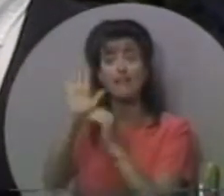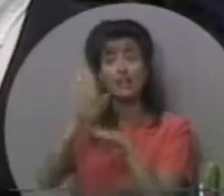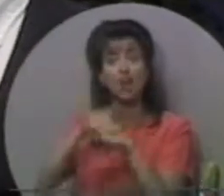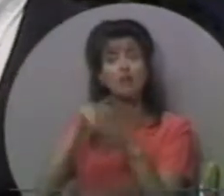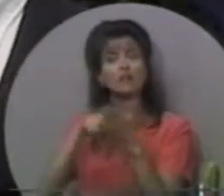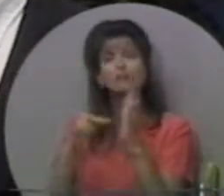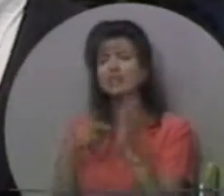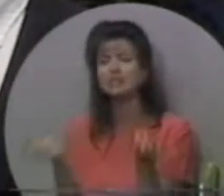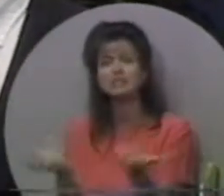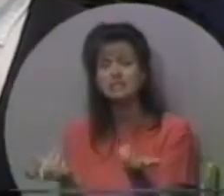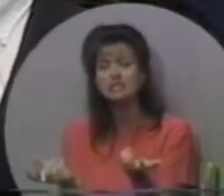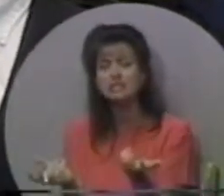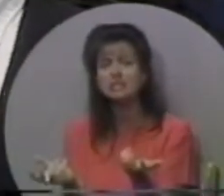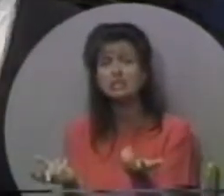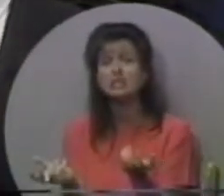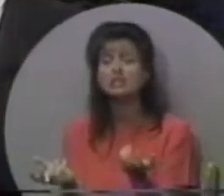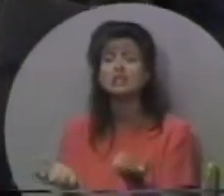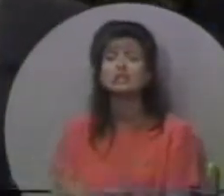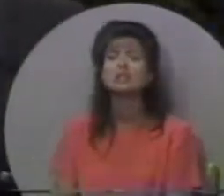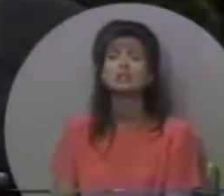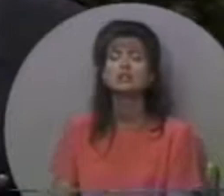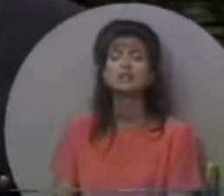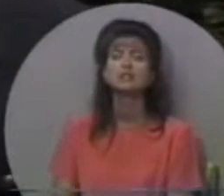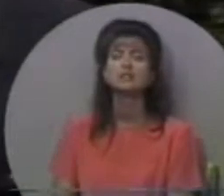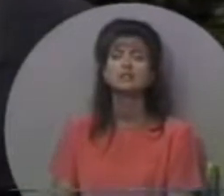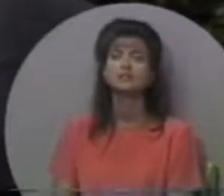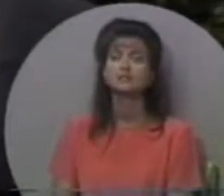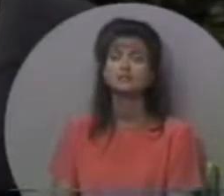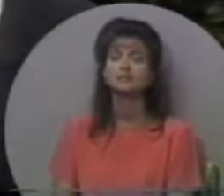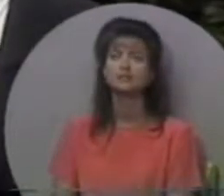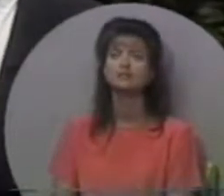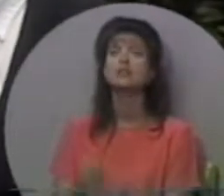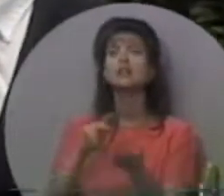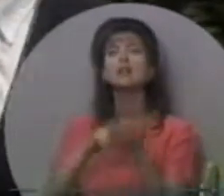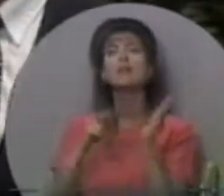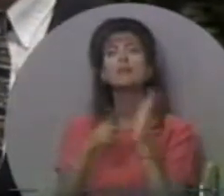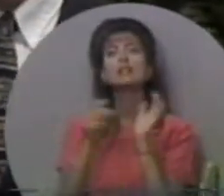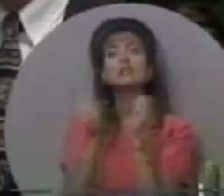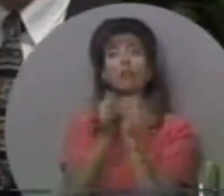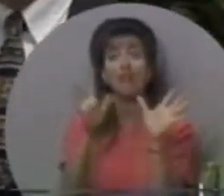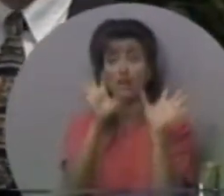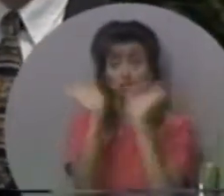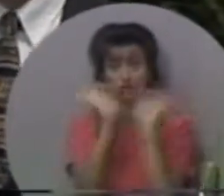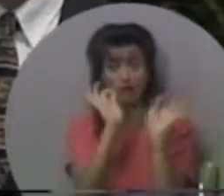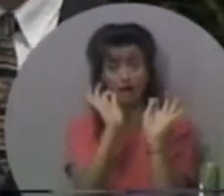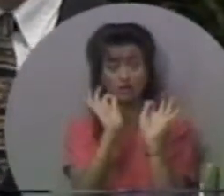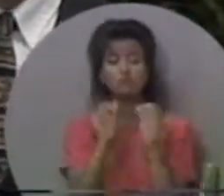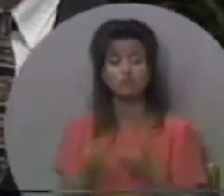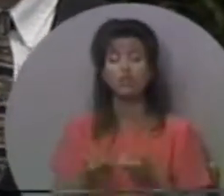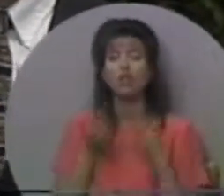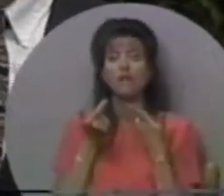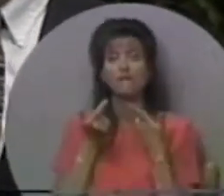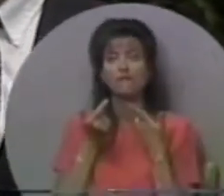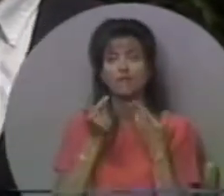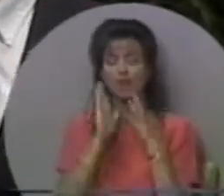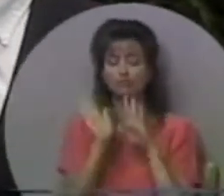Небесний поклик означає жити без відведень.